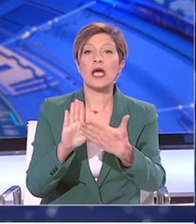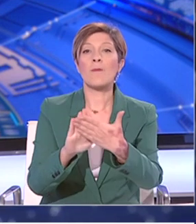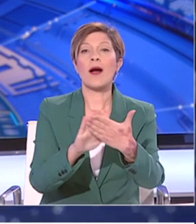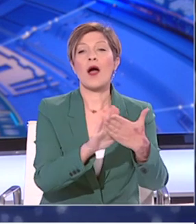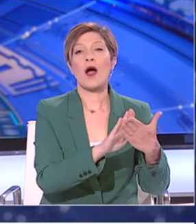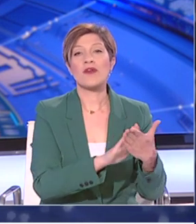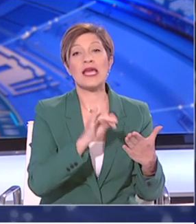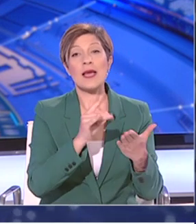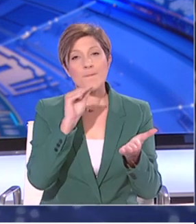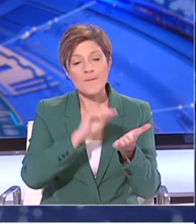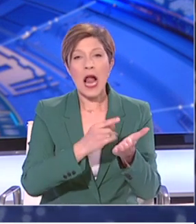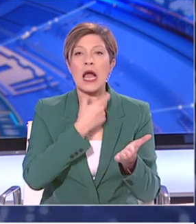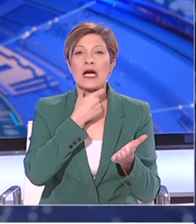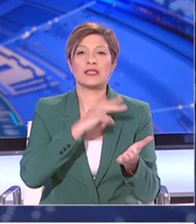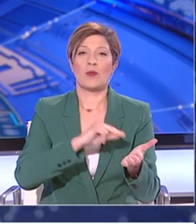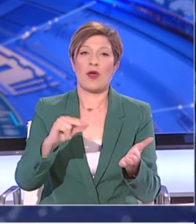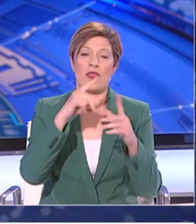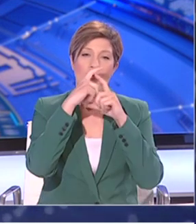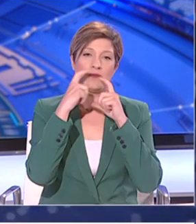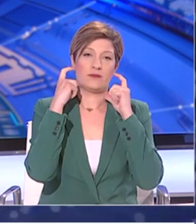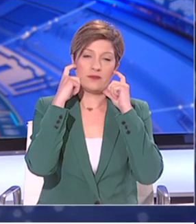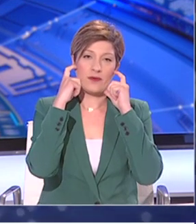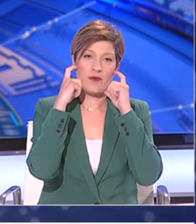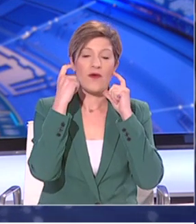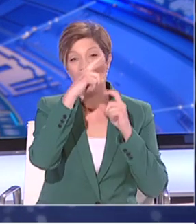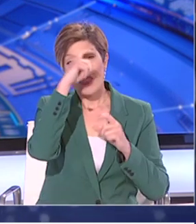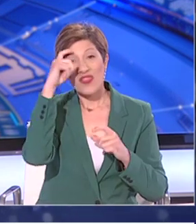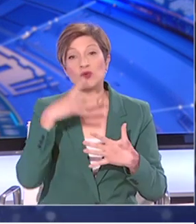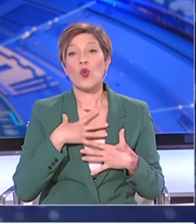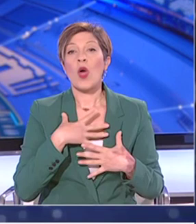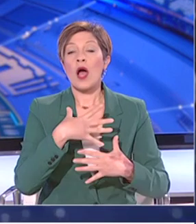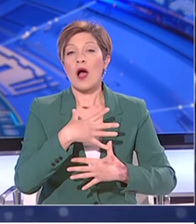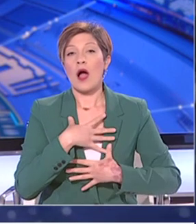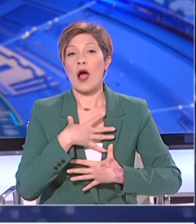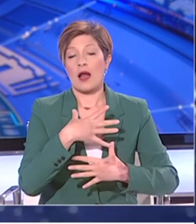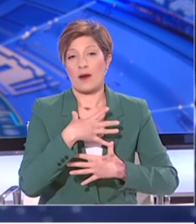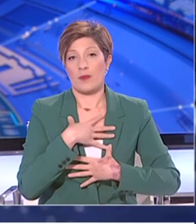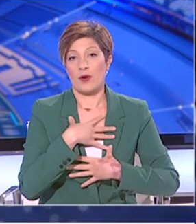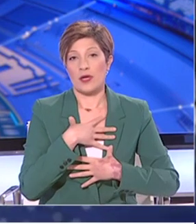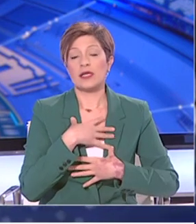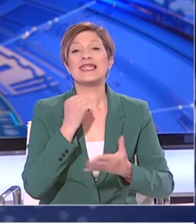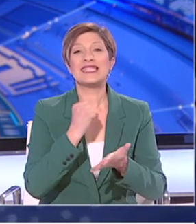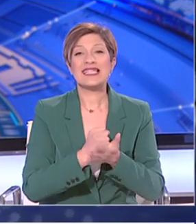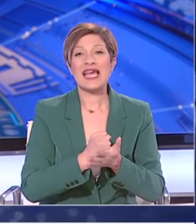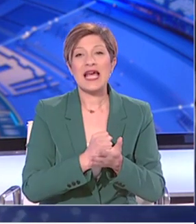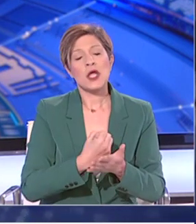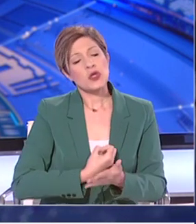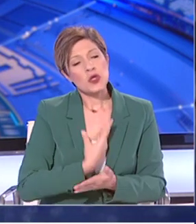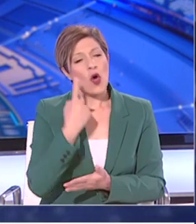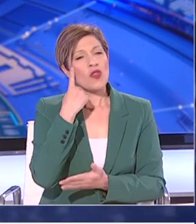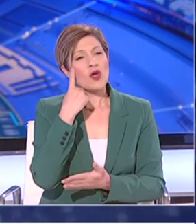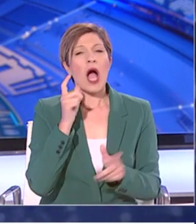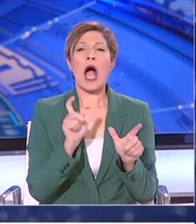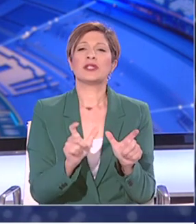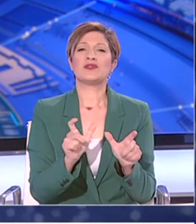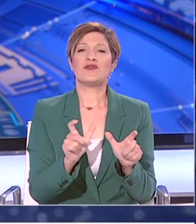την επαναχρησιμοποίηση της μάσκας, να αναπτύξει δυσκολία στην αναπνοή, καθώς και την ψευδή αίσθηση ασφάλειας, που